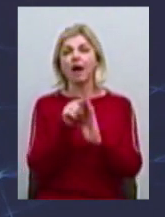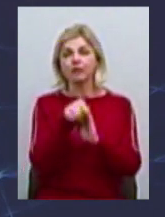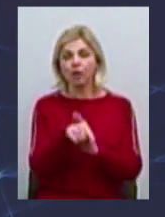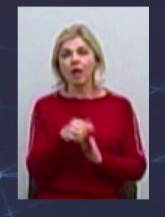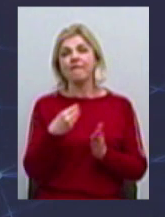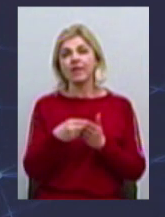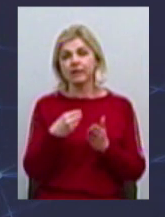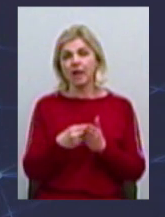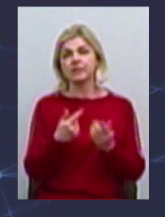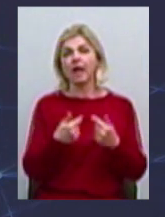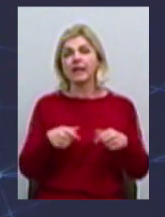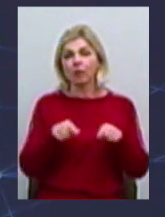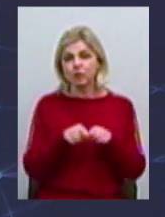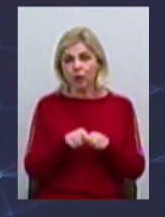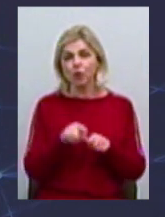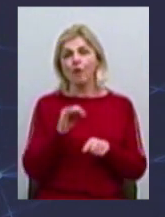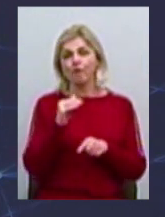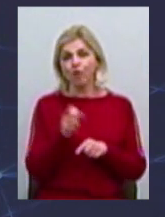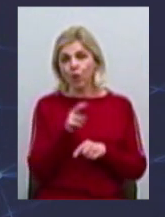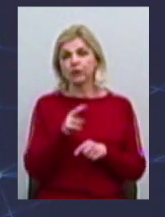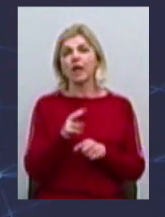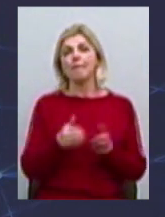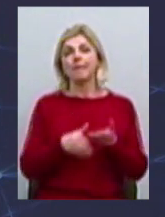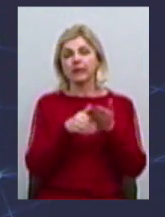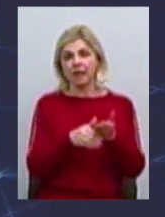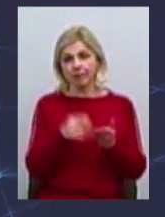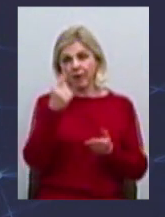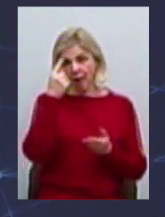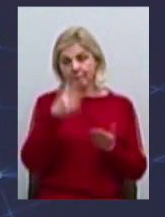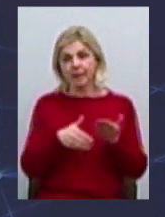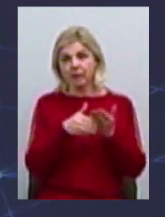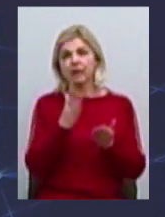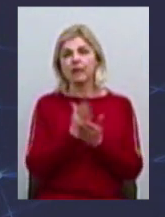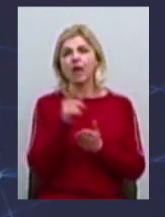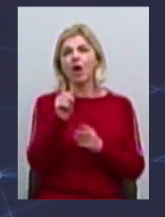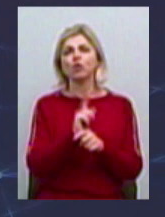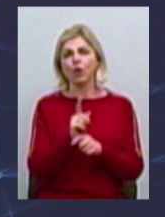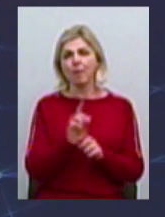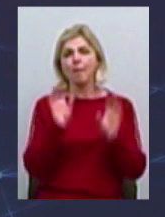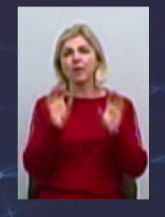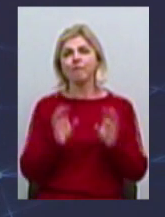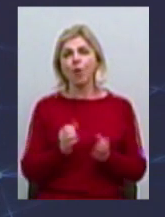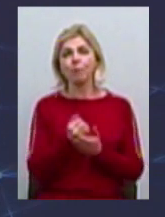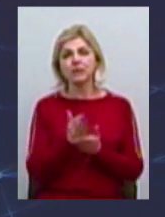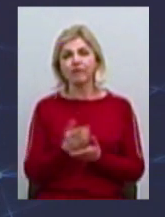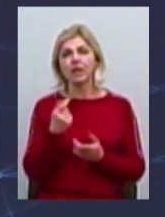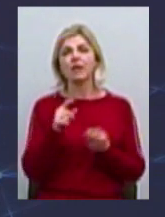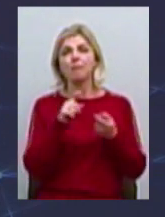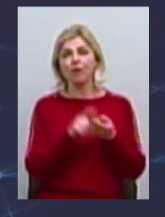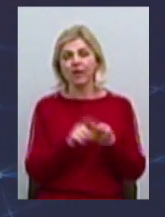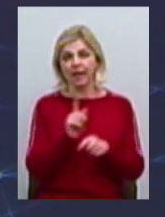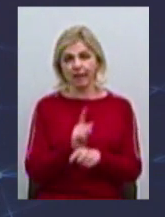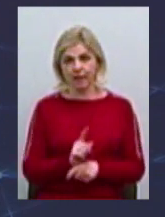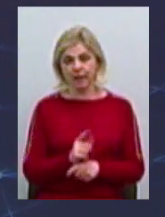фінансово-кредитна установа, в розділ Фонд підтримки винаходів Мінекономрозвитку, там є нормативно-правове забезпечення, де пов'язані критерії.